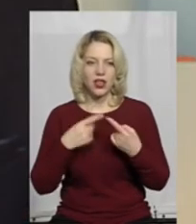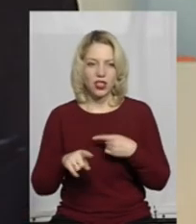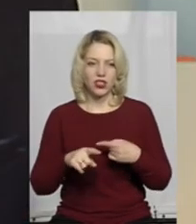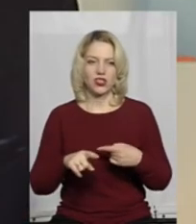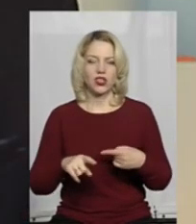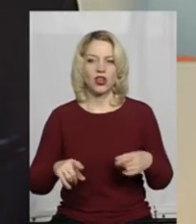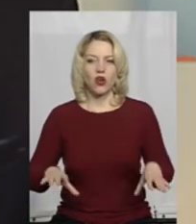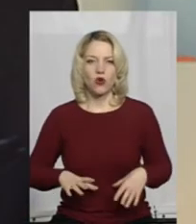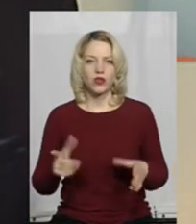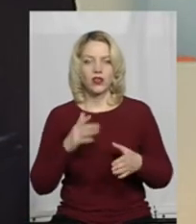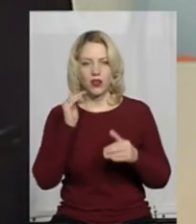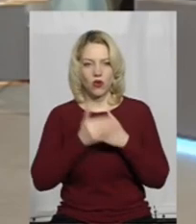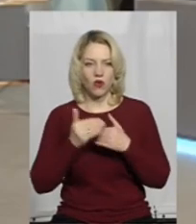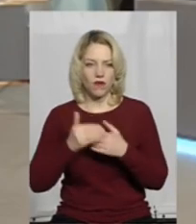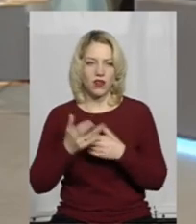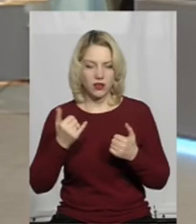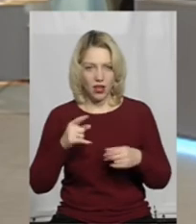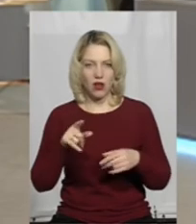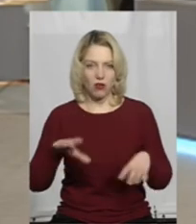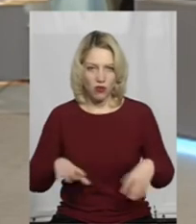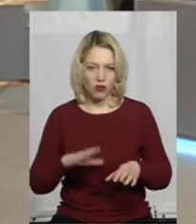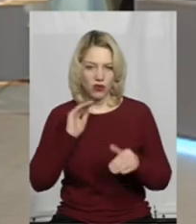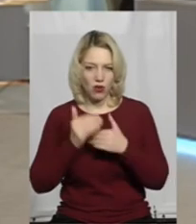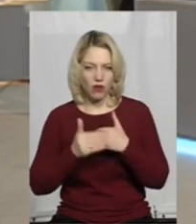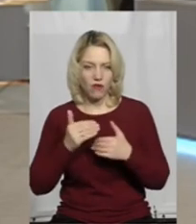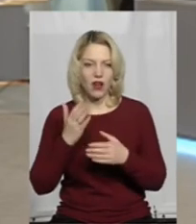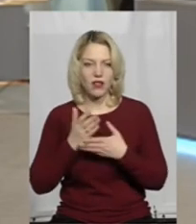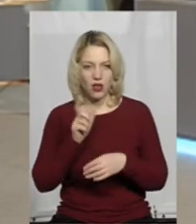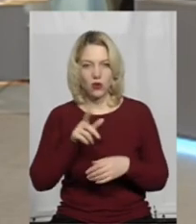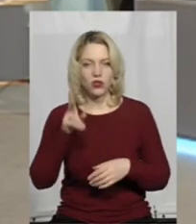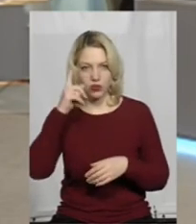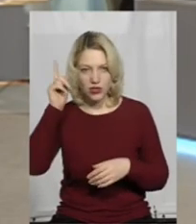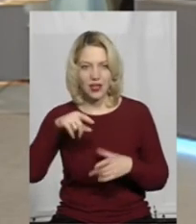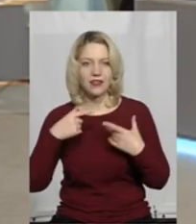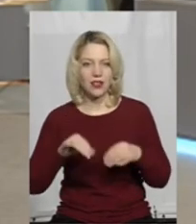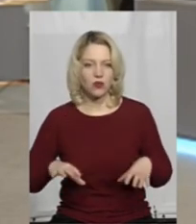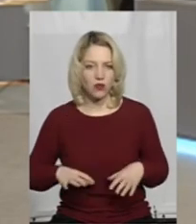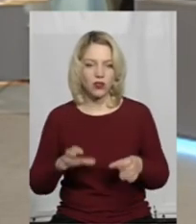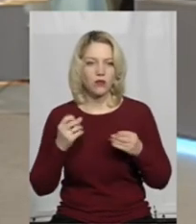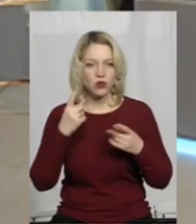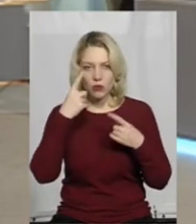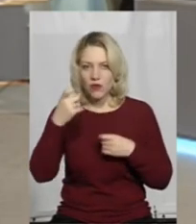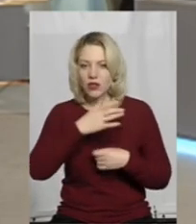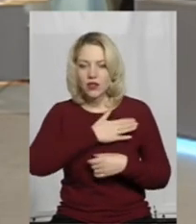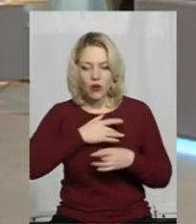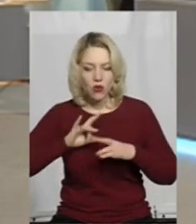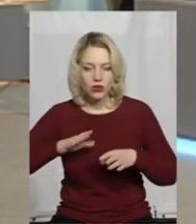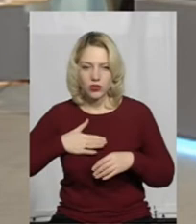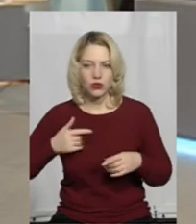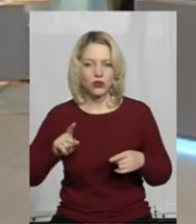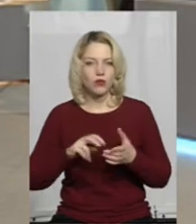Кози в нього є. Він їх ховає? Він їх переховує, так, звичайно. Є люди, які знають, де вони, просто не повідомляють, щоб він їх не перевів.